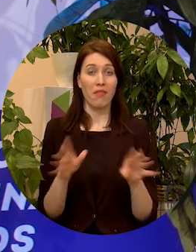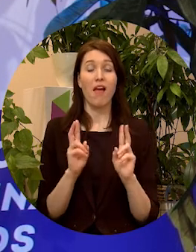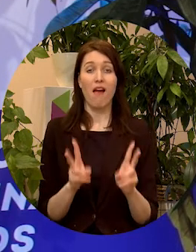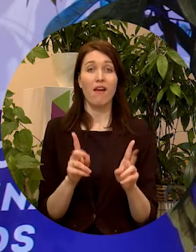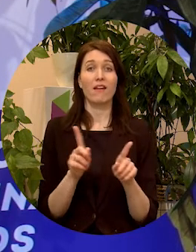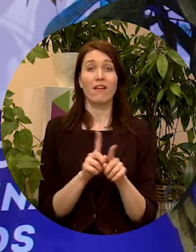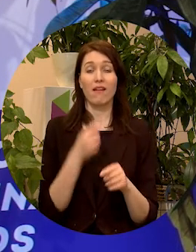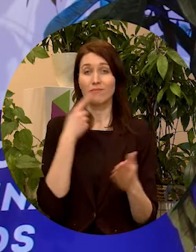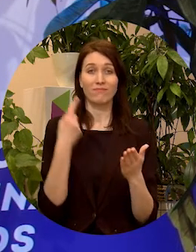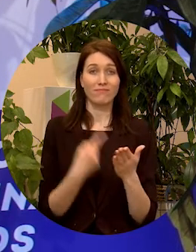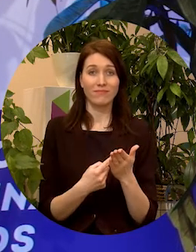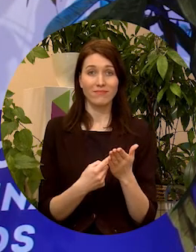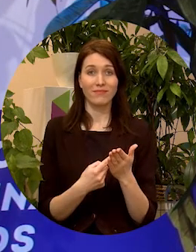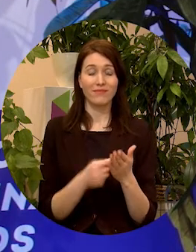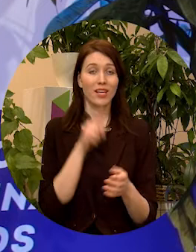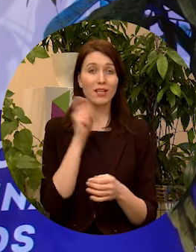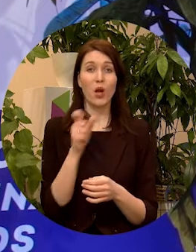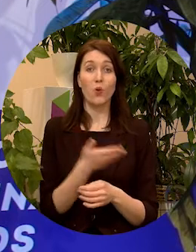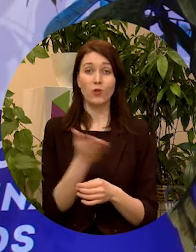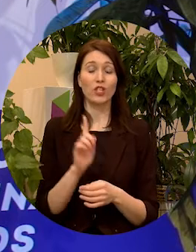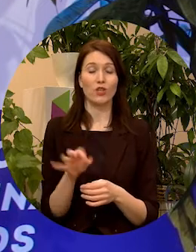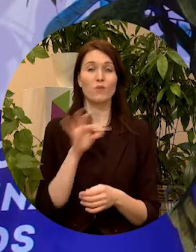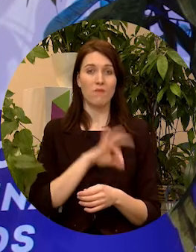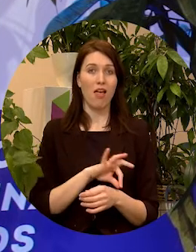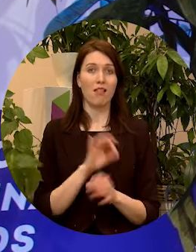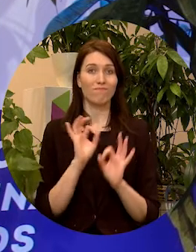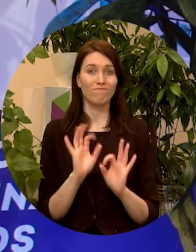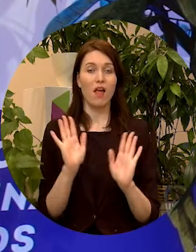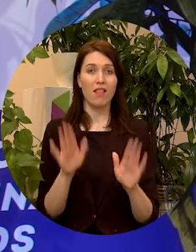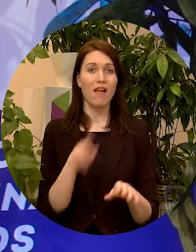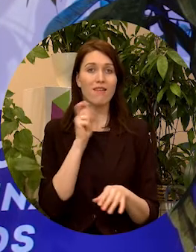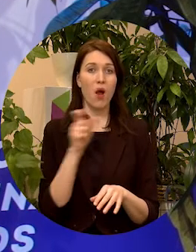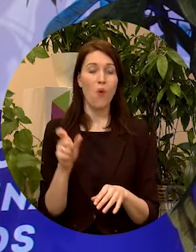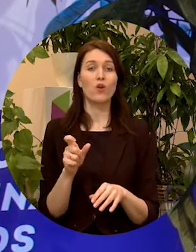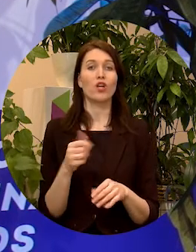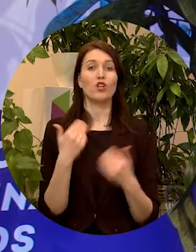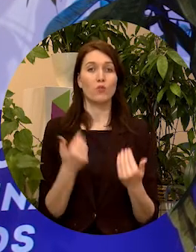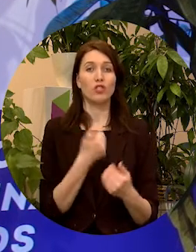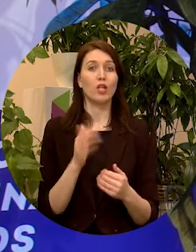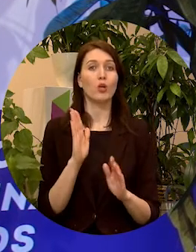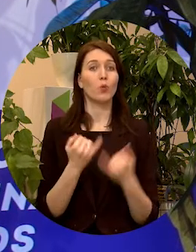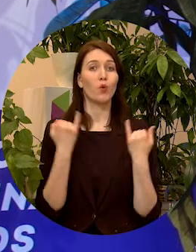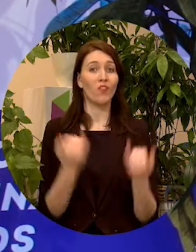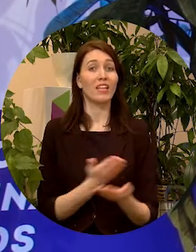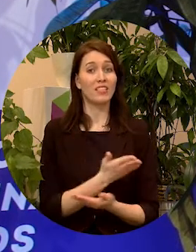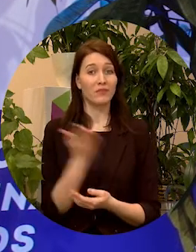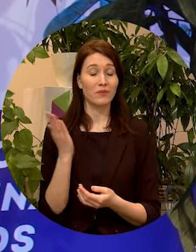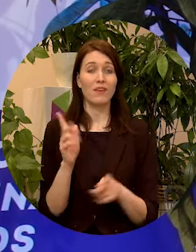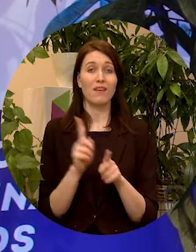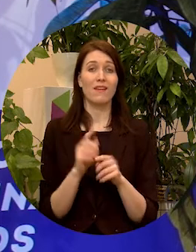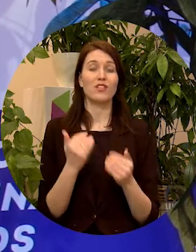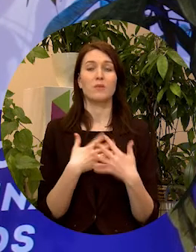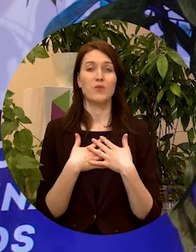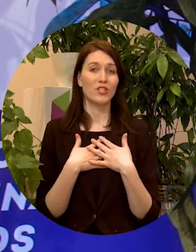kā ir uzsvērts, ka jaunieši ir pelnījuši, lai šis gads būtu veltīts viņiem. Un manuprāt, šis ir tāds brīnišķīgs